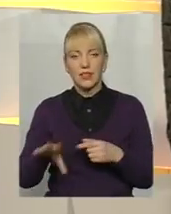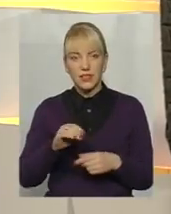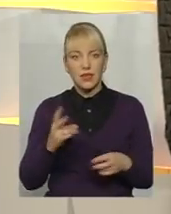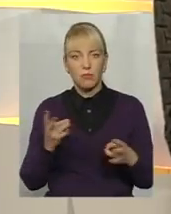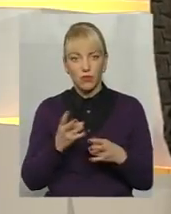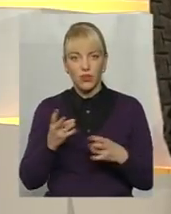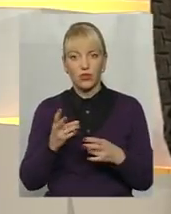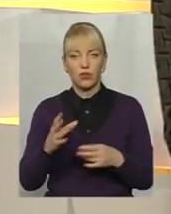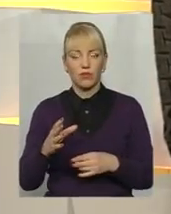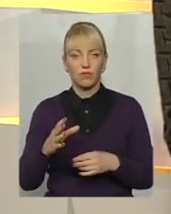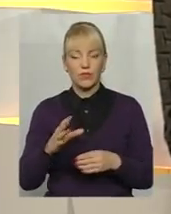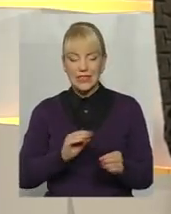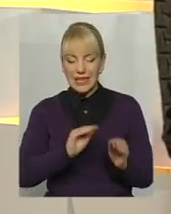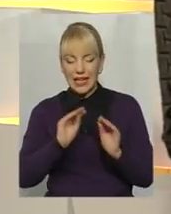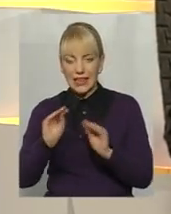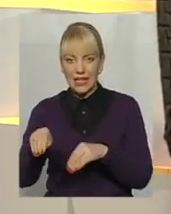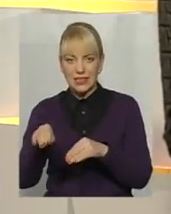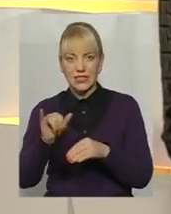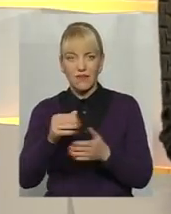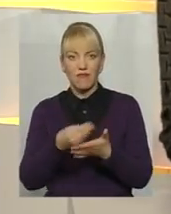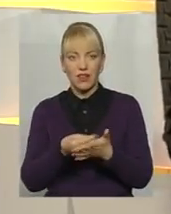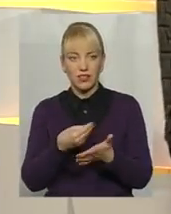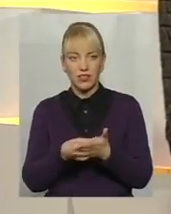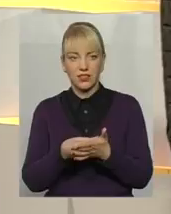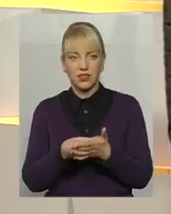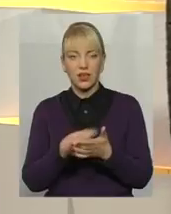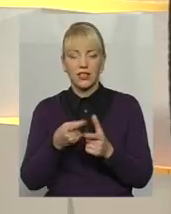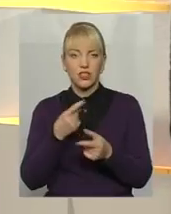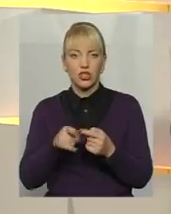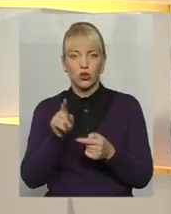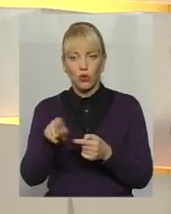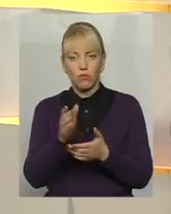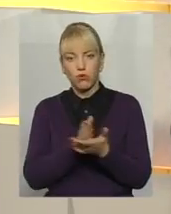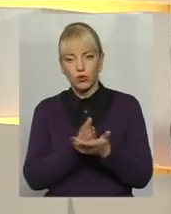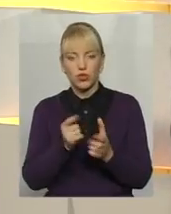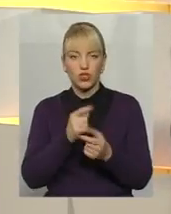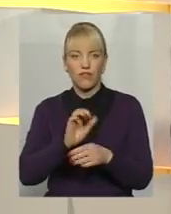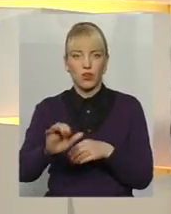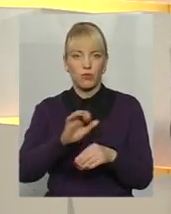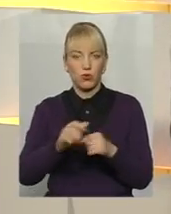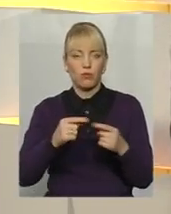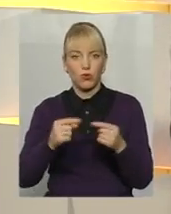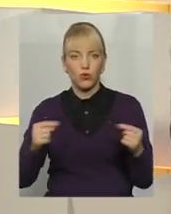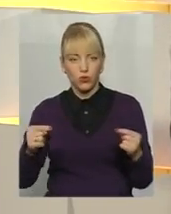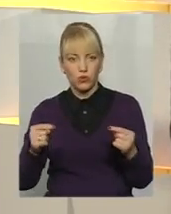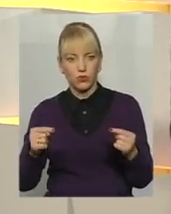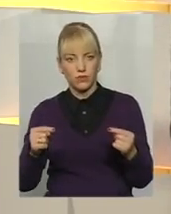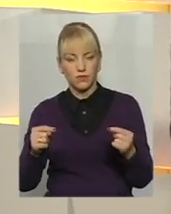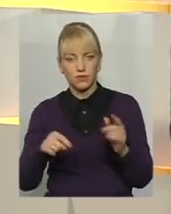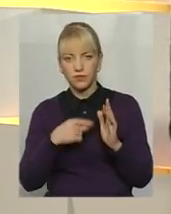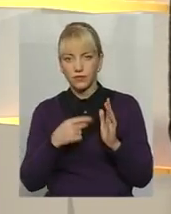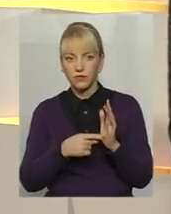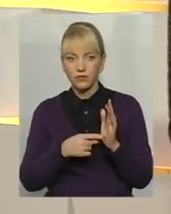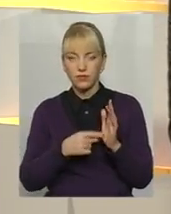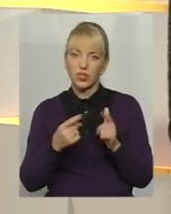закластися в вартість чи то послуги, чи то виробленого продукту. Чи